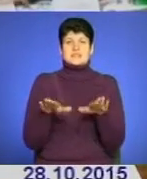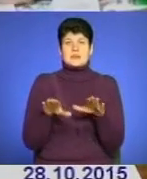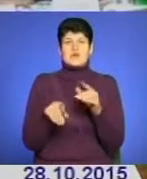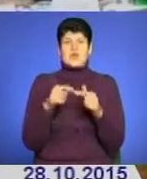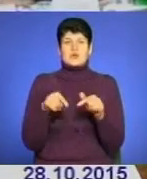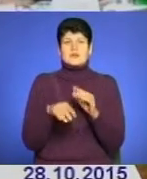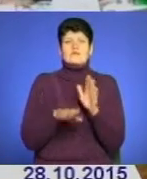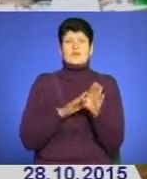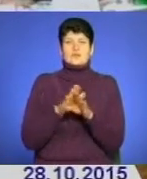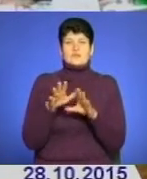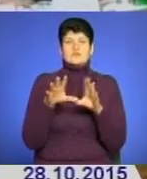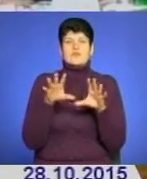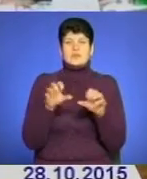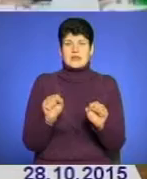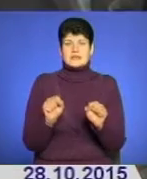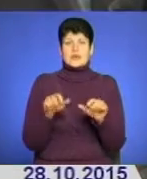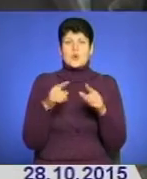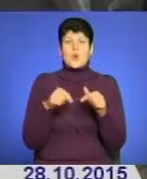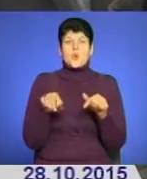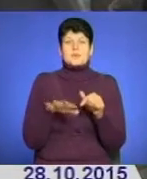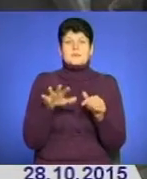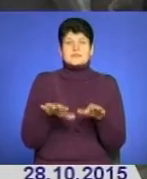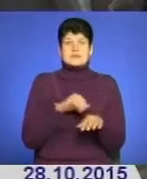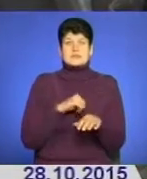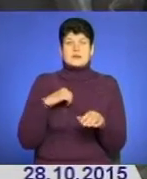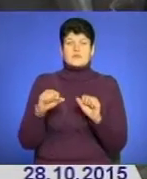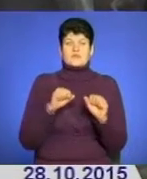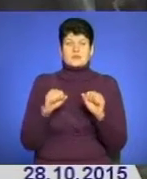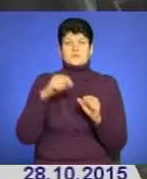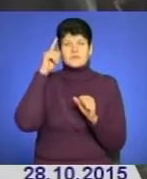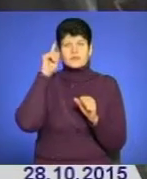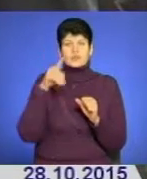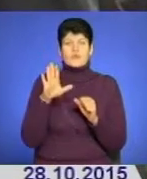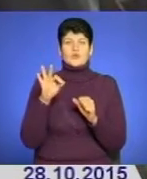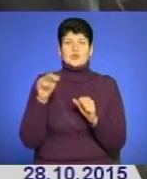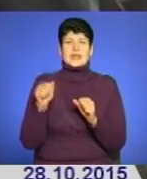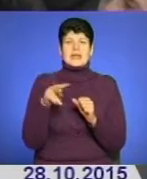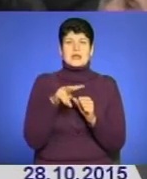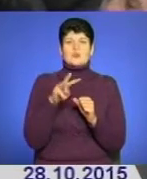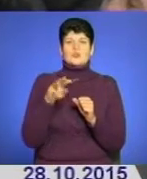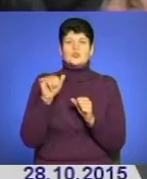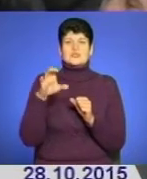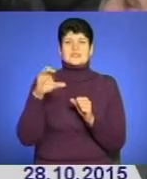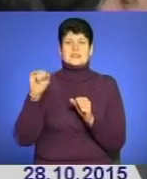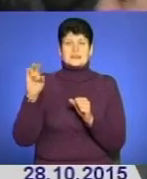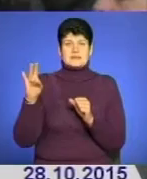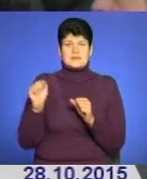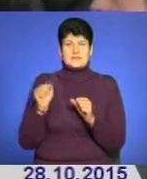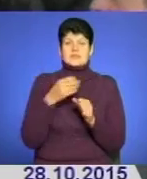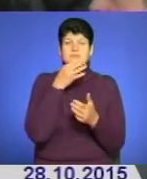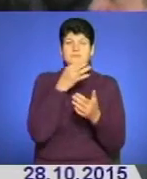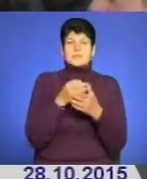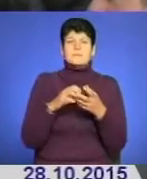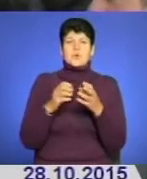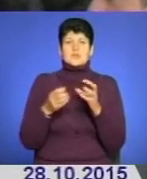виконавчої влади та органами місцевого самоврядування – відома волонтерка Лілія Мусіхіна. Лілія Мусіхіна окреслила